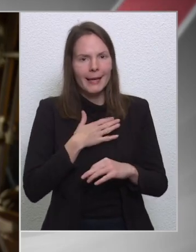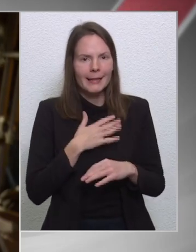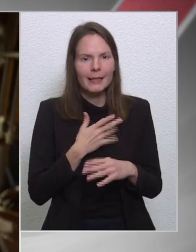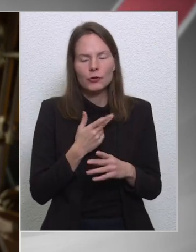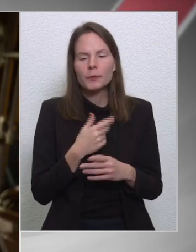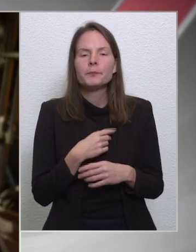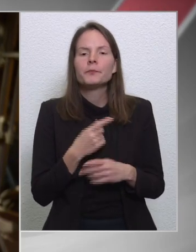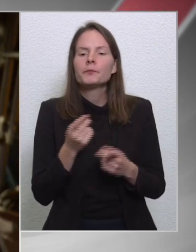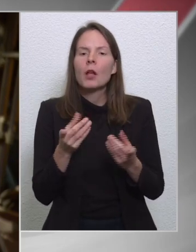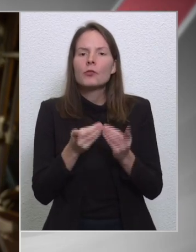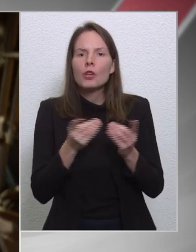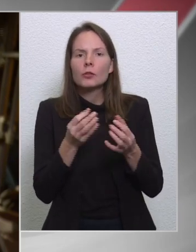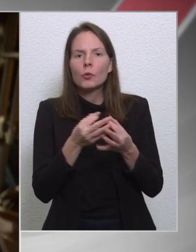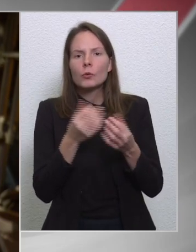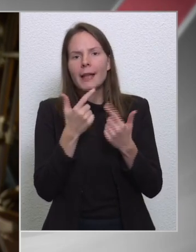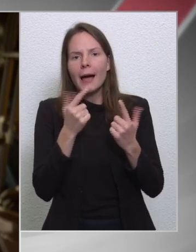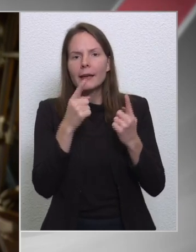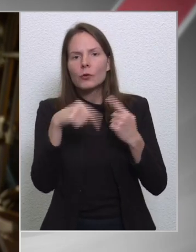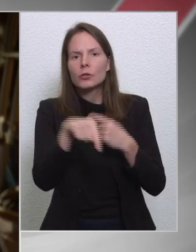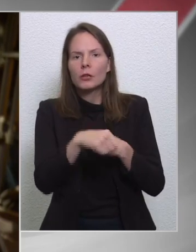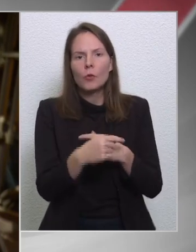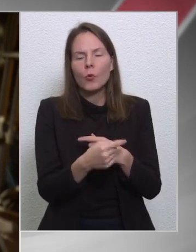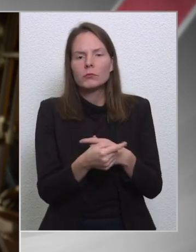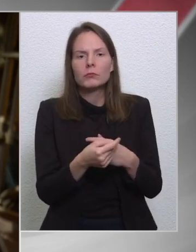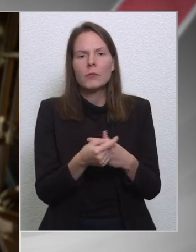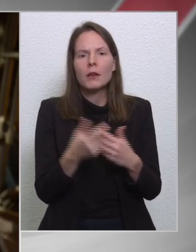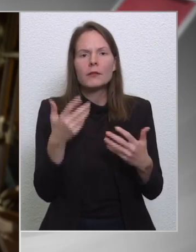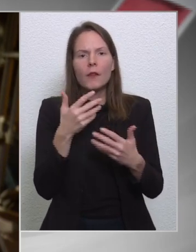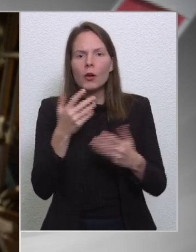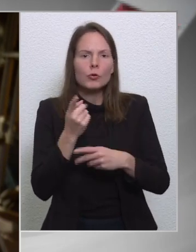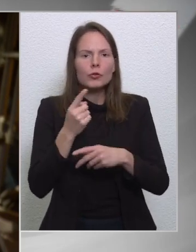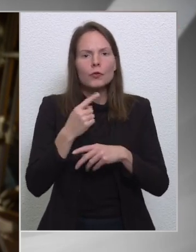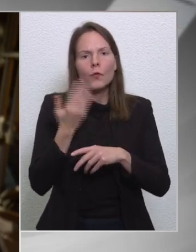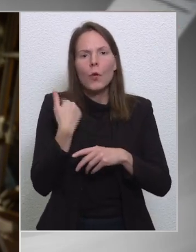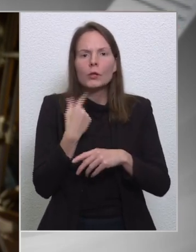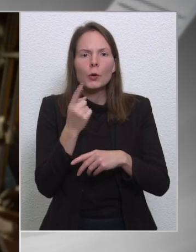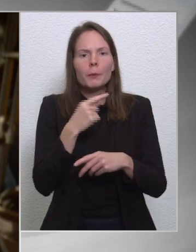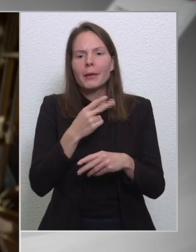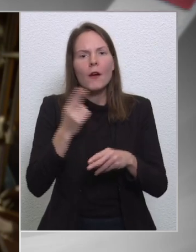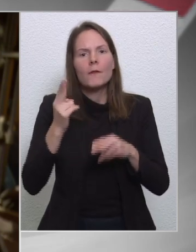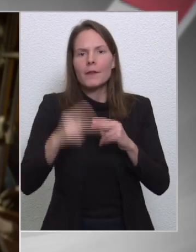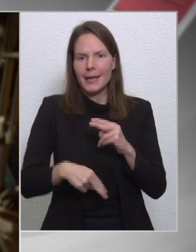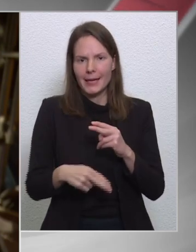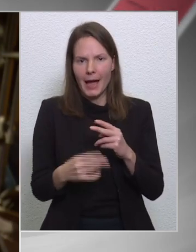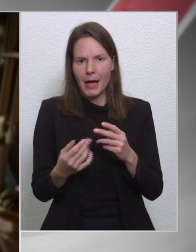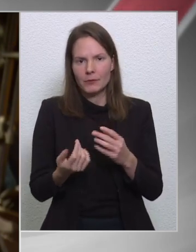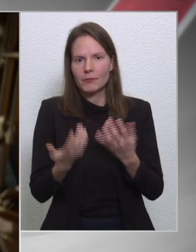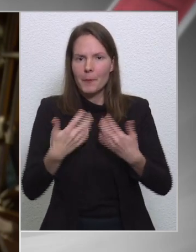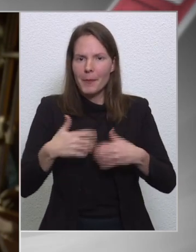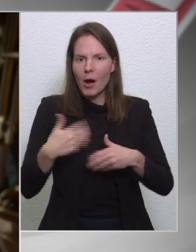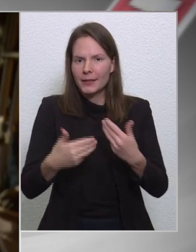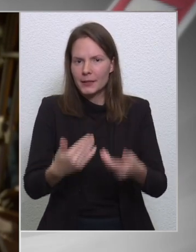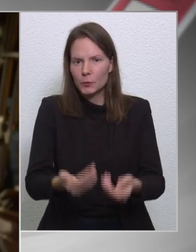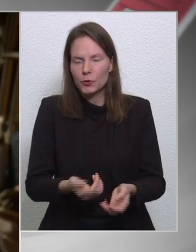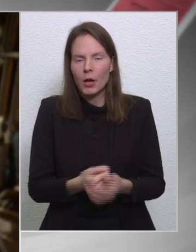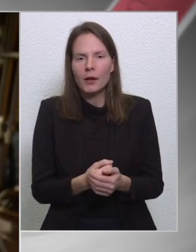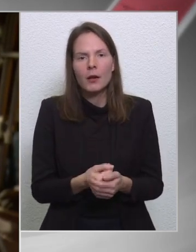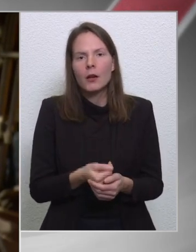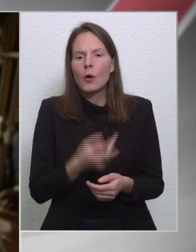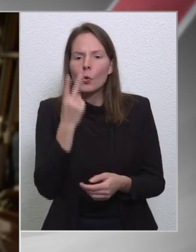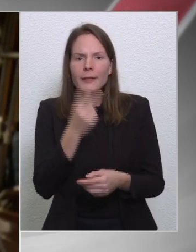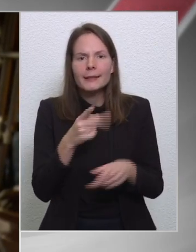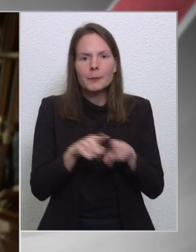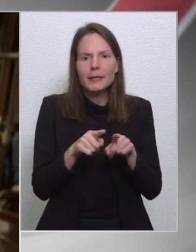zavarosan mondták el a sajtótai köztatóan a bizottságtól az, hogy mi ennek a vége ennek az egész mechanizmusnak. Ugye úgy néz ki, mintha összevonták volna a két